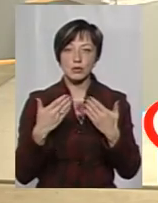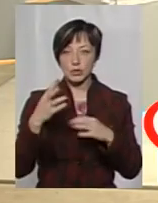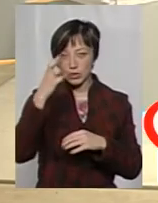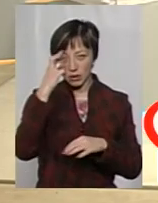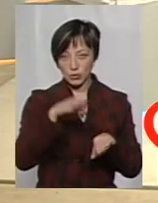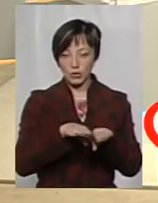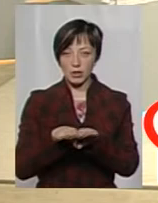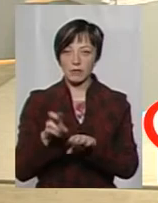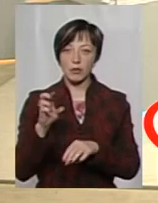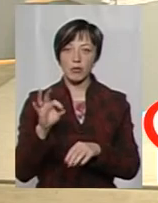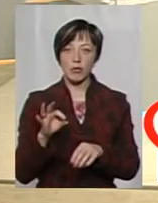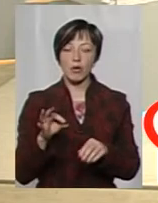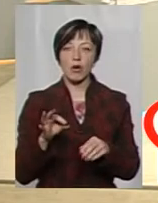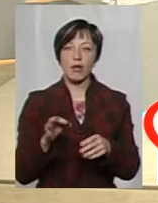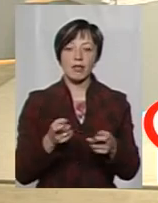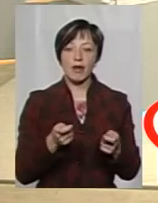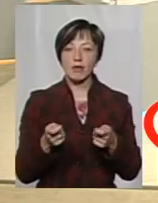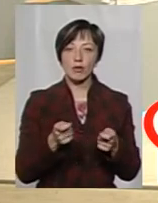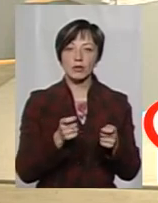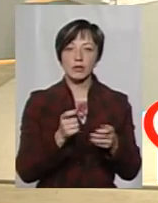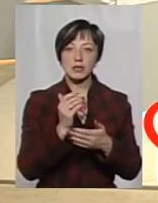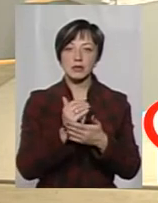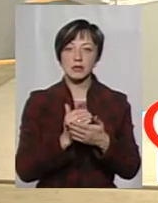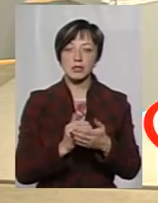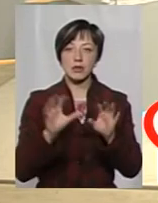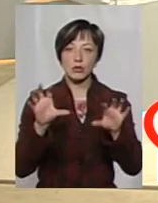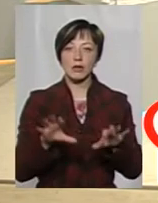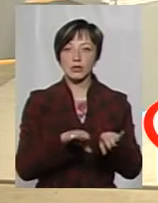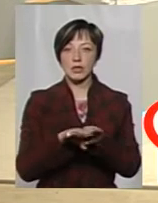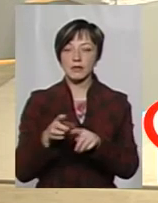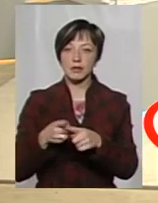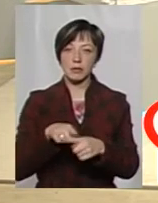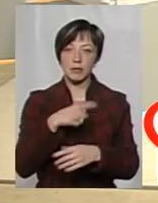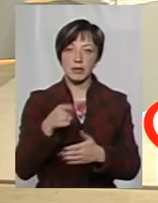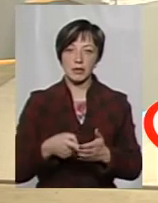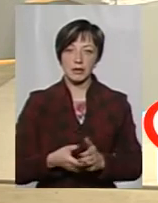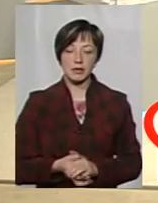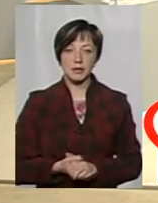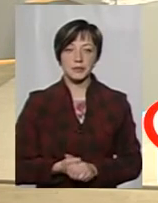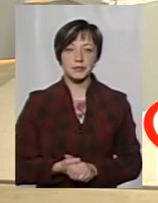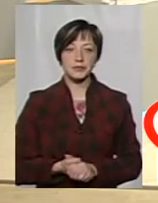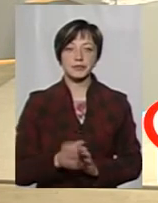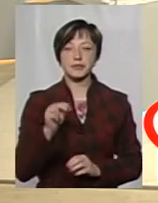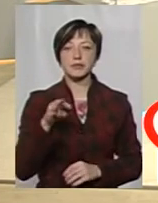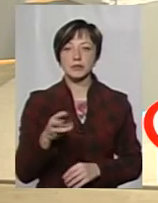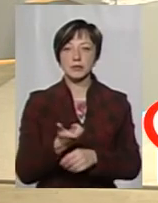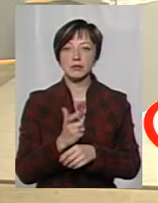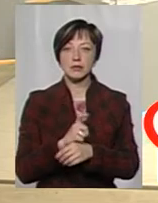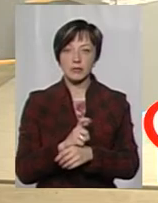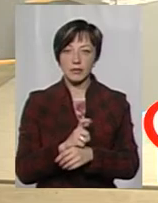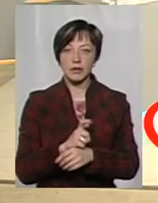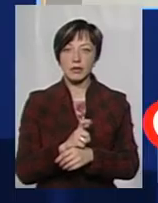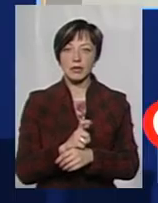державного рівня, тому що не врегульовано на законодавчому рівні віддане питання. Зрозуміло, але я думаю, що чим більше вони будуть десь